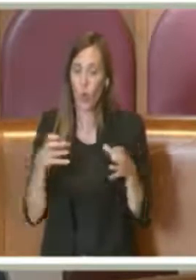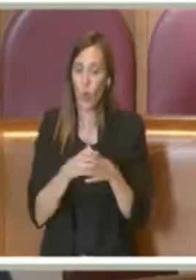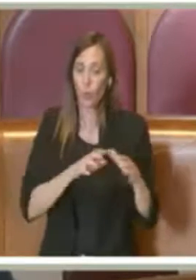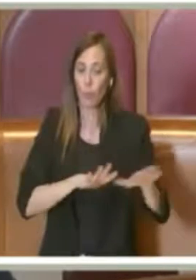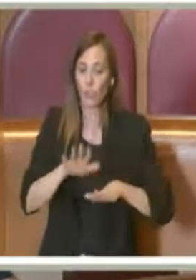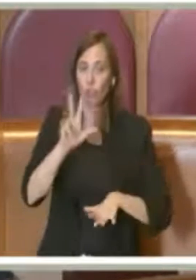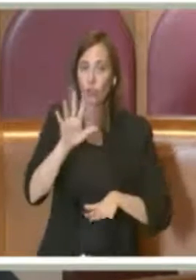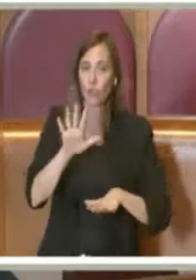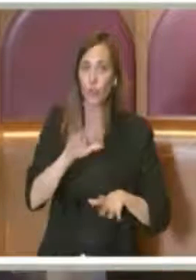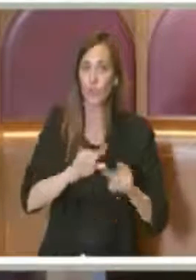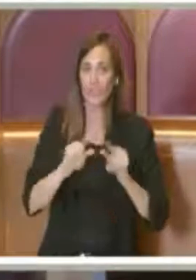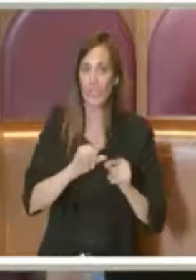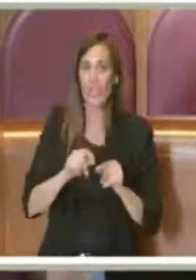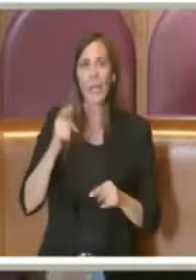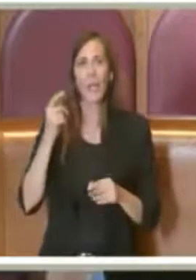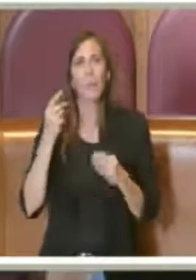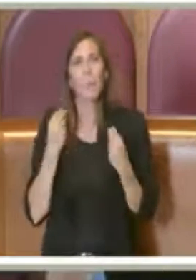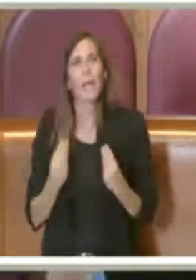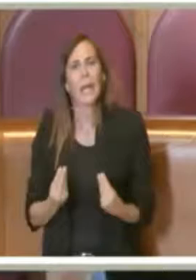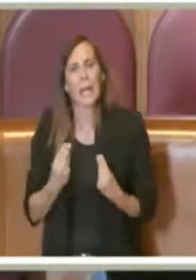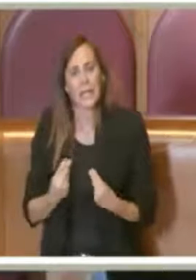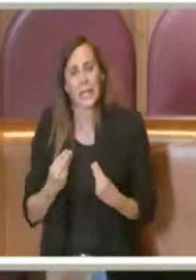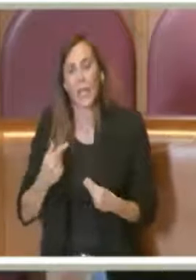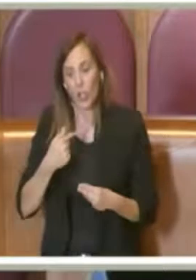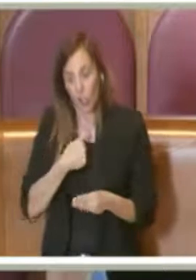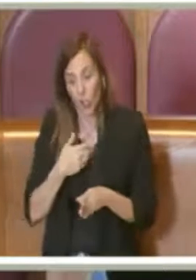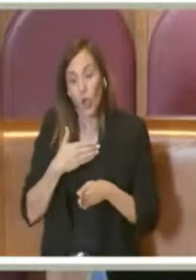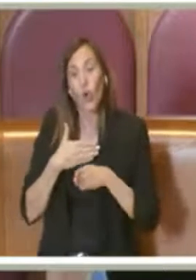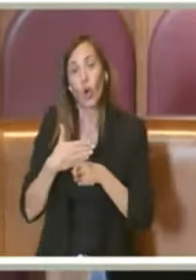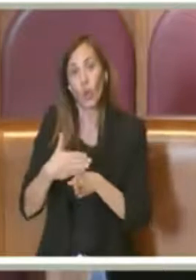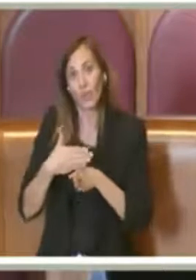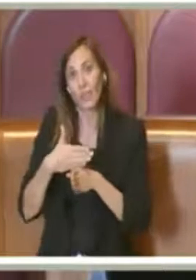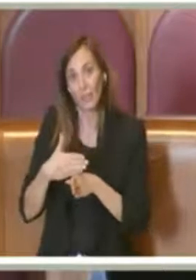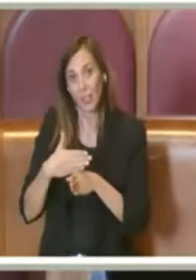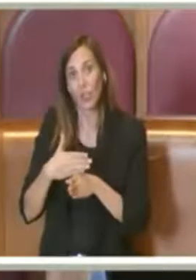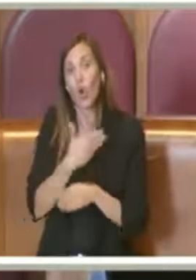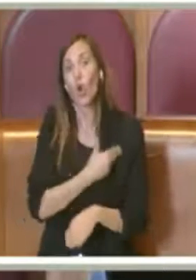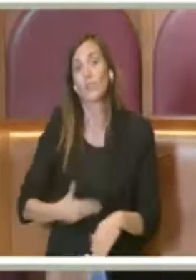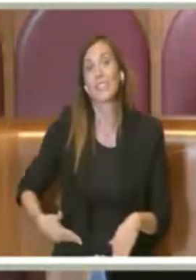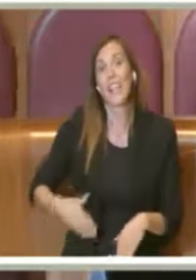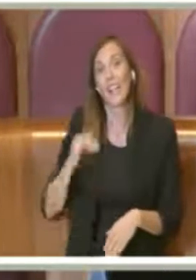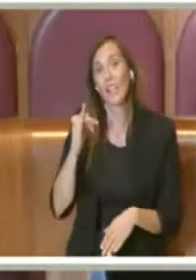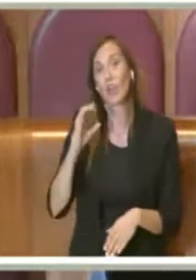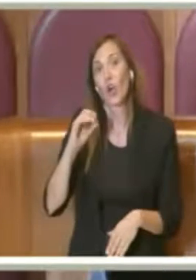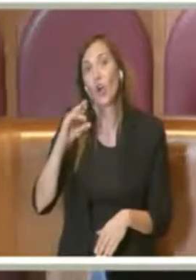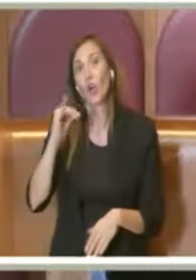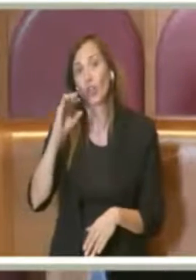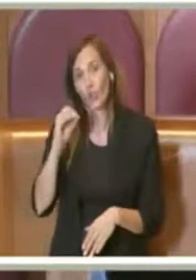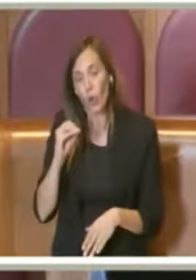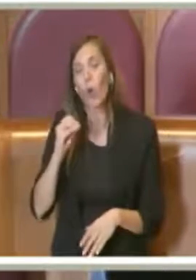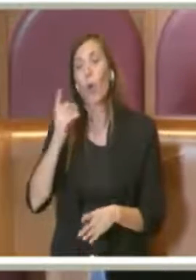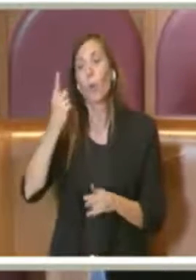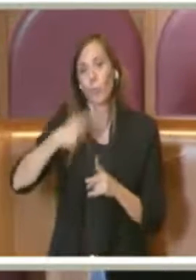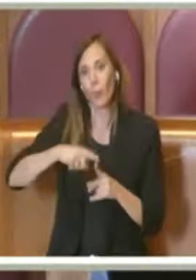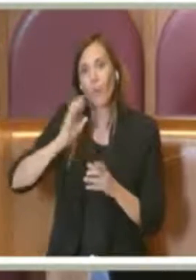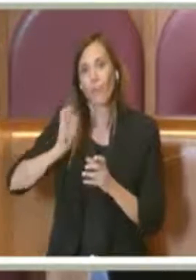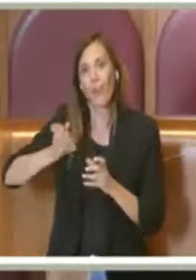Movimento 5 Stelle perché condivido quanto detto dalla consigliera Ioro ma anche dagli altri consiglieri.